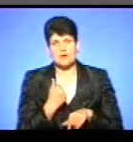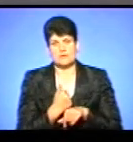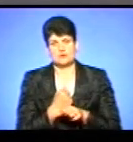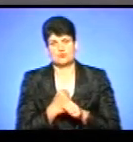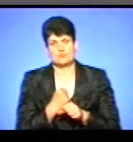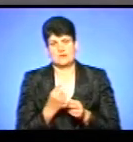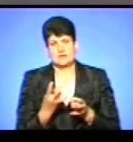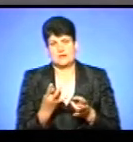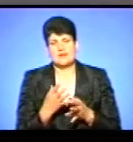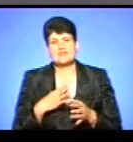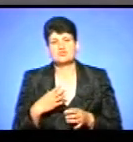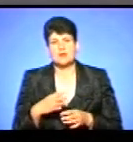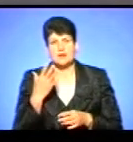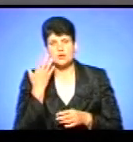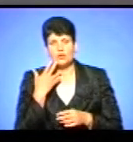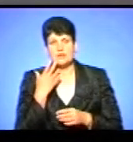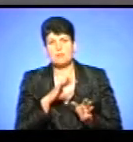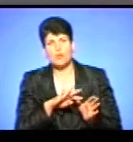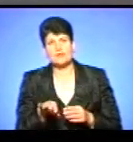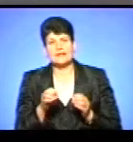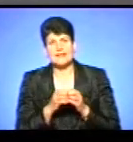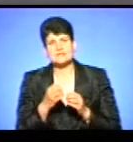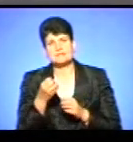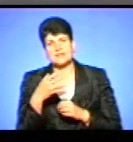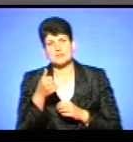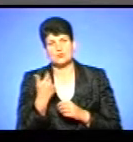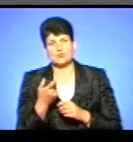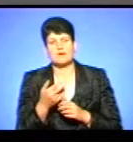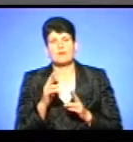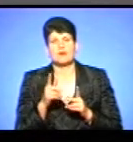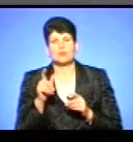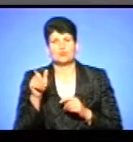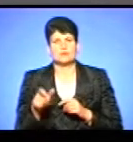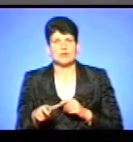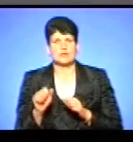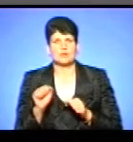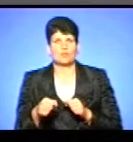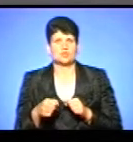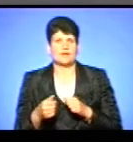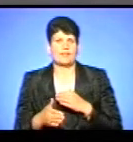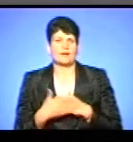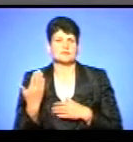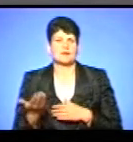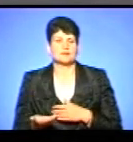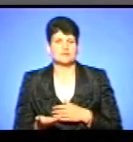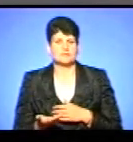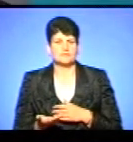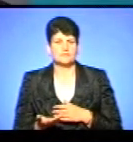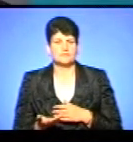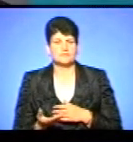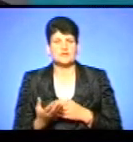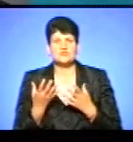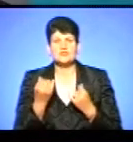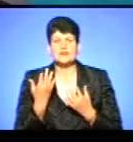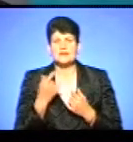робити. А не чекати, поки пройде 10-15 років, ви казали, як людину можна сильно наказати. Тоді ще